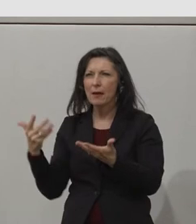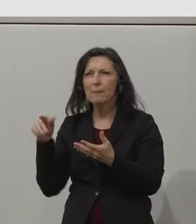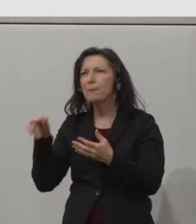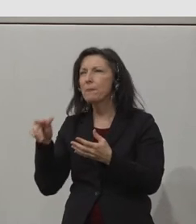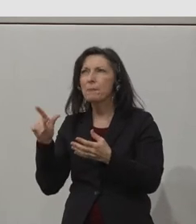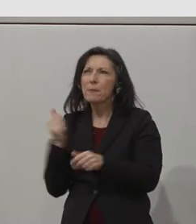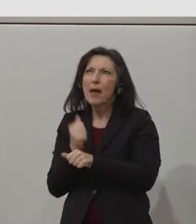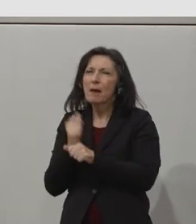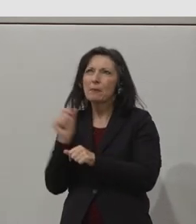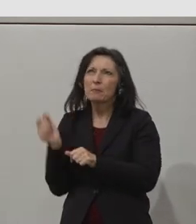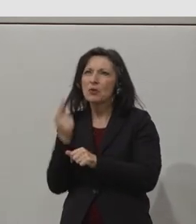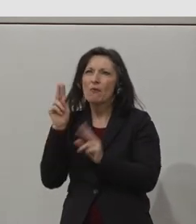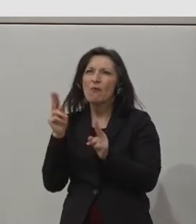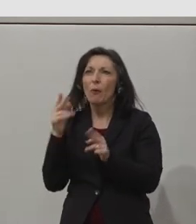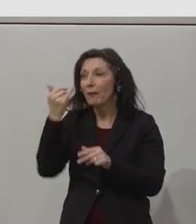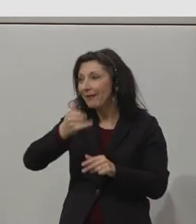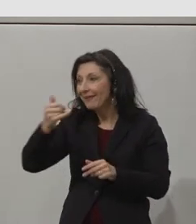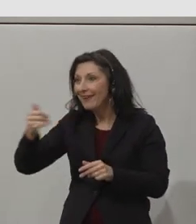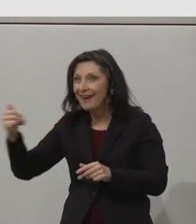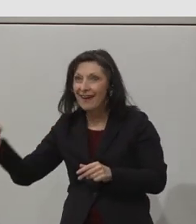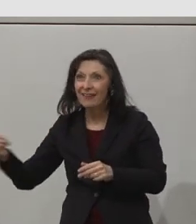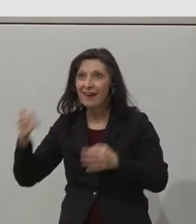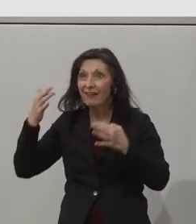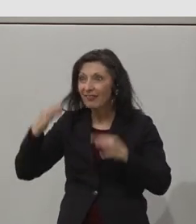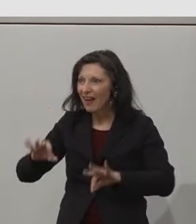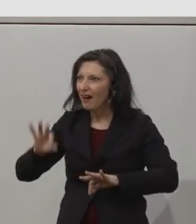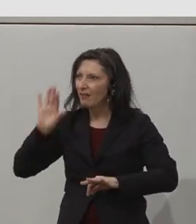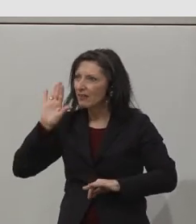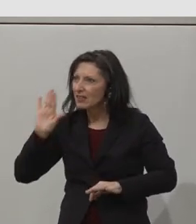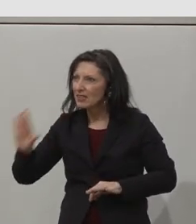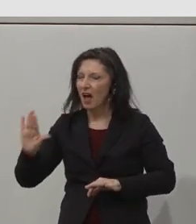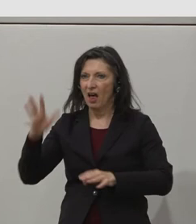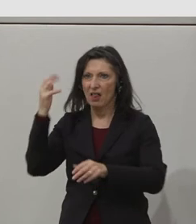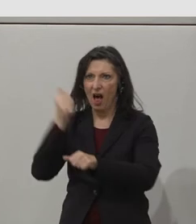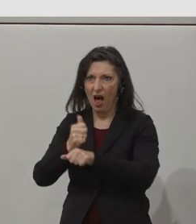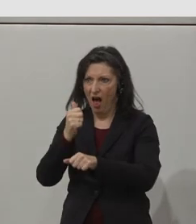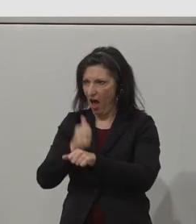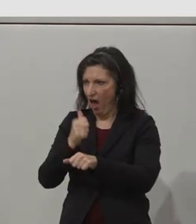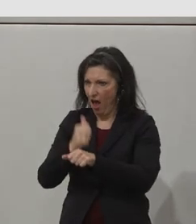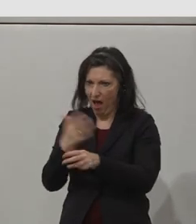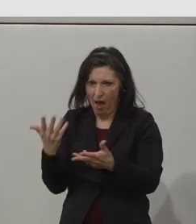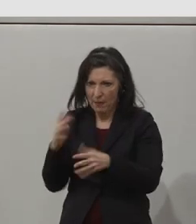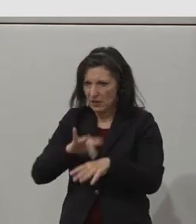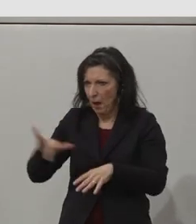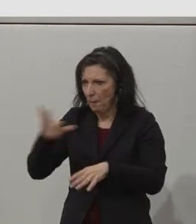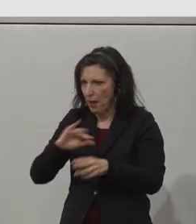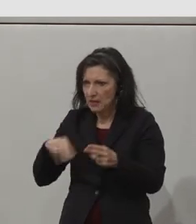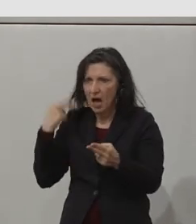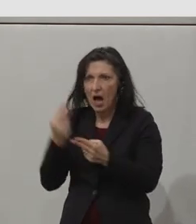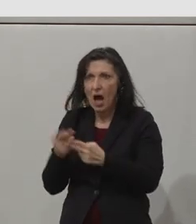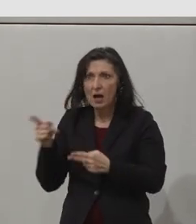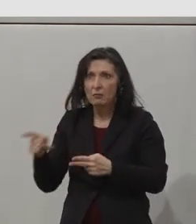adapted to that. It has to be flexible. Working with Fable allows a user